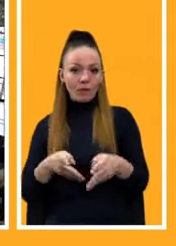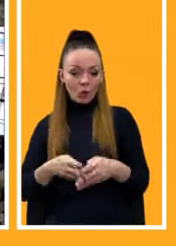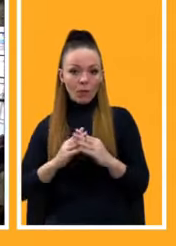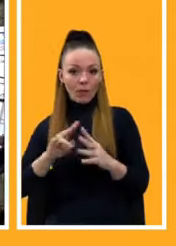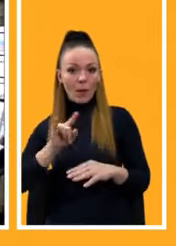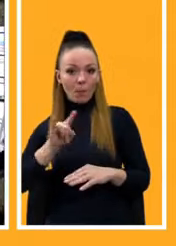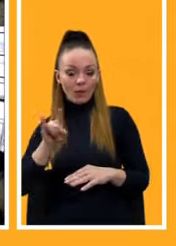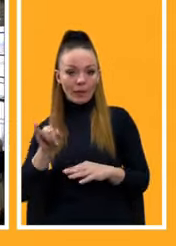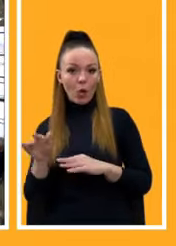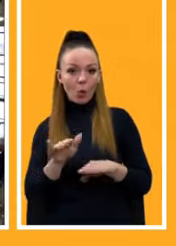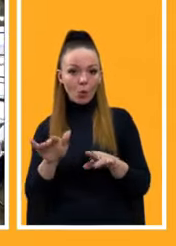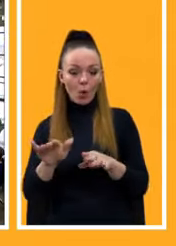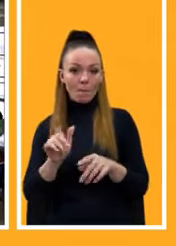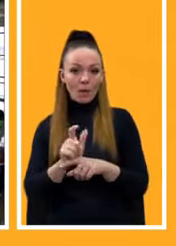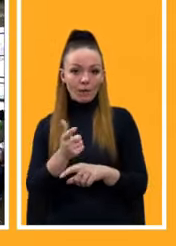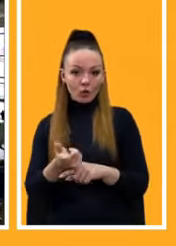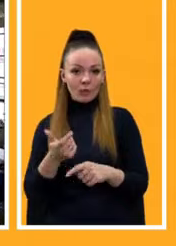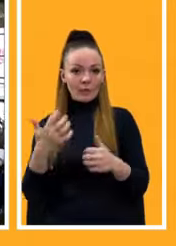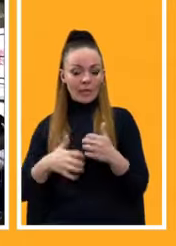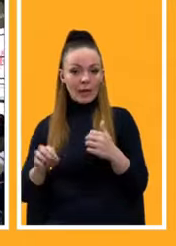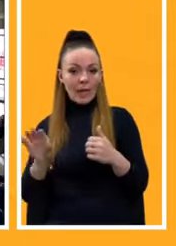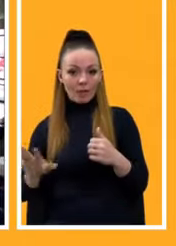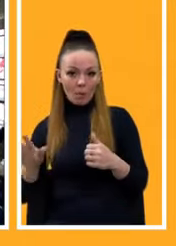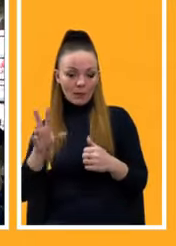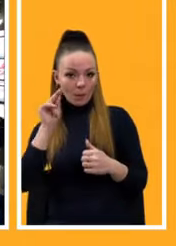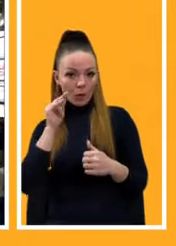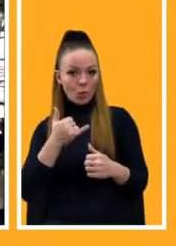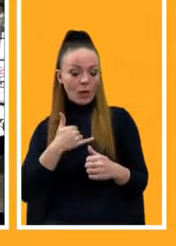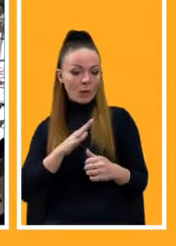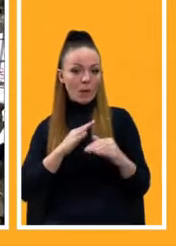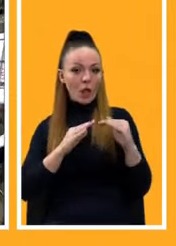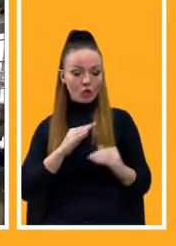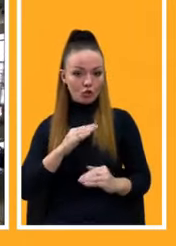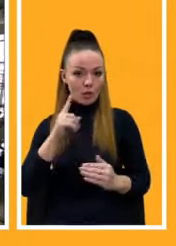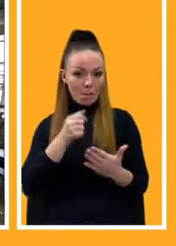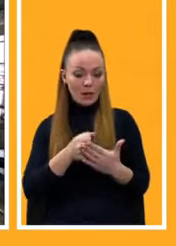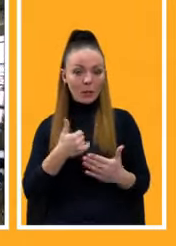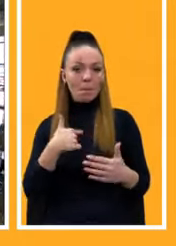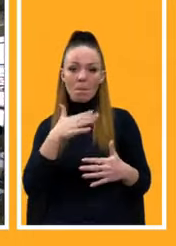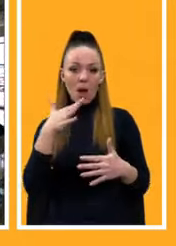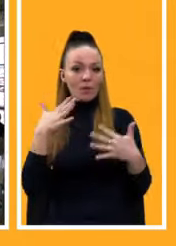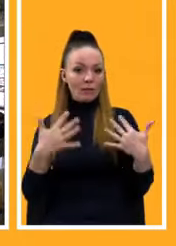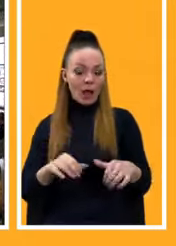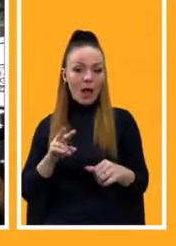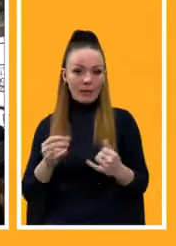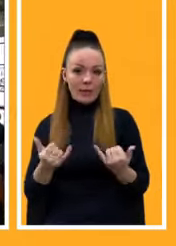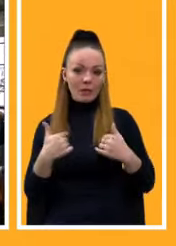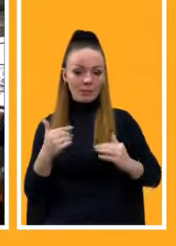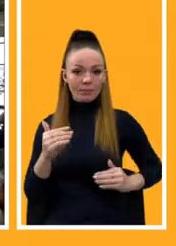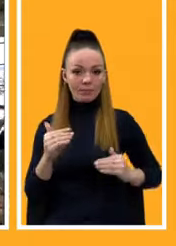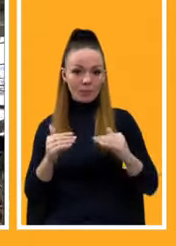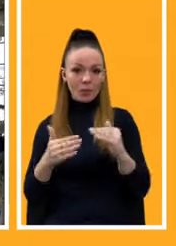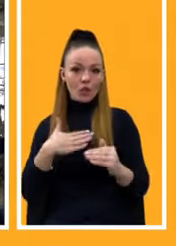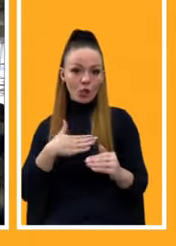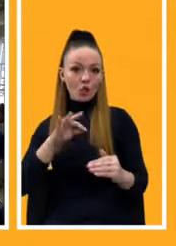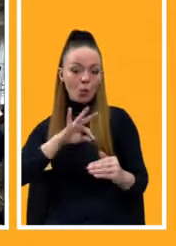перевищує середній європейський показник. Так, в нас була нижча база, ми багато втратили, але зараз ми зростаємо. Тобто наші доходи від цього